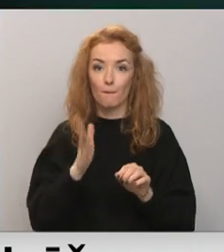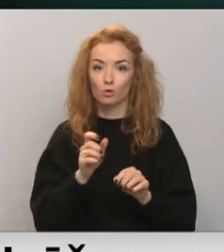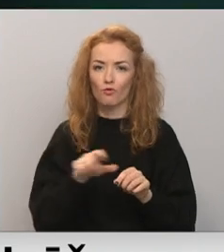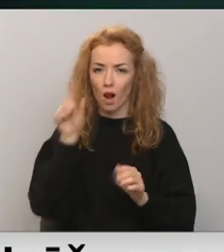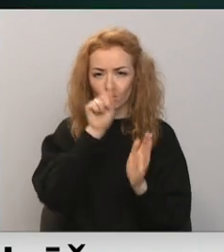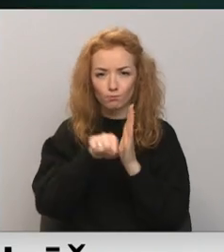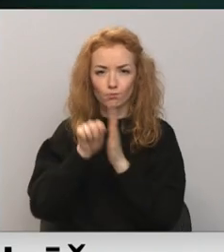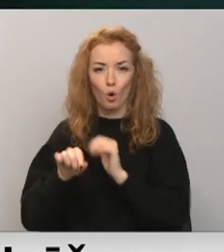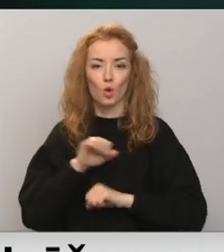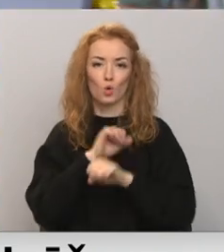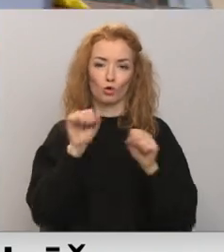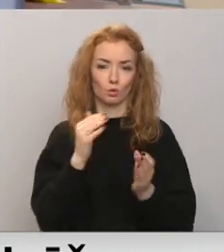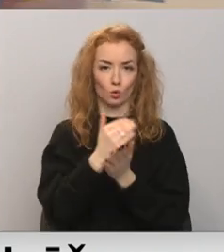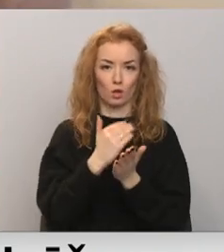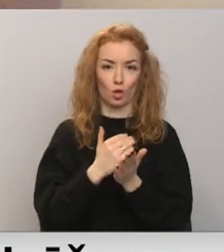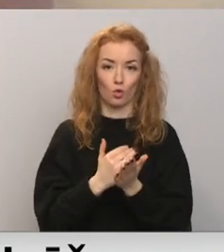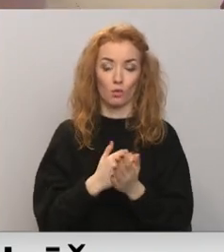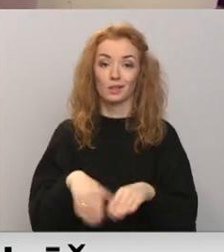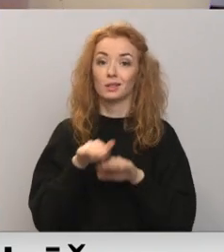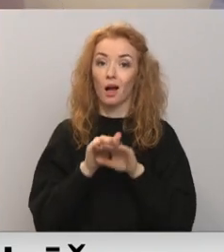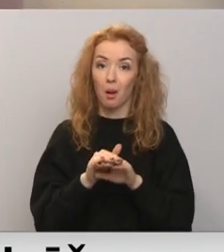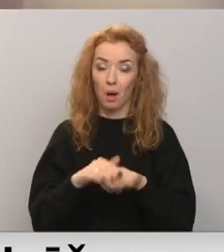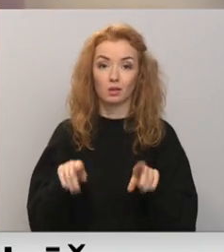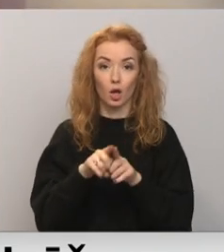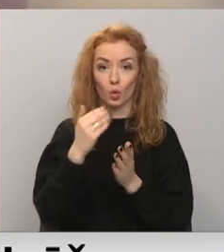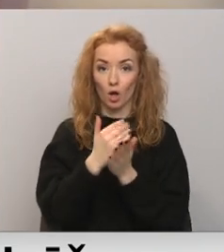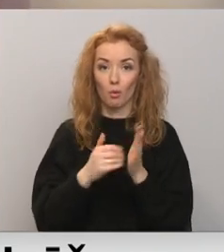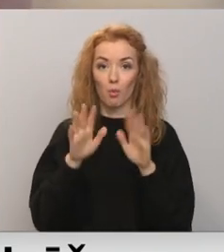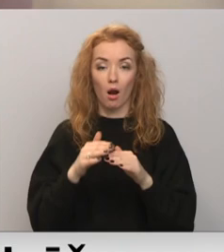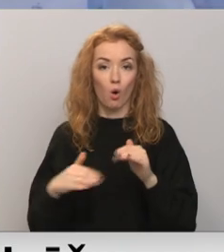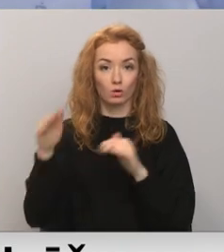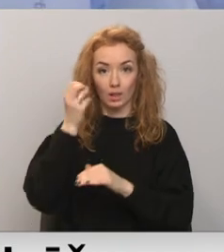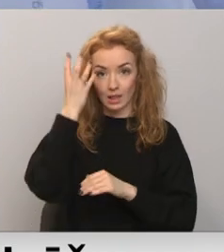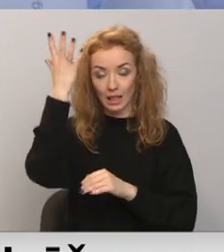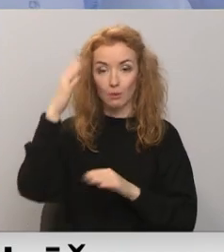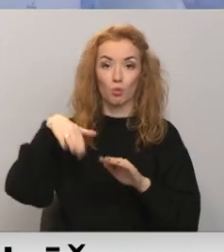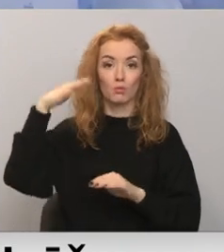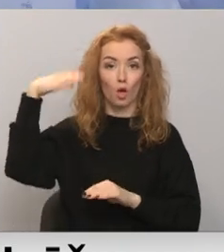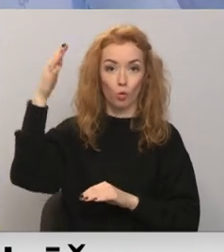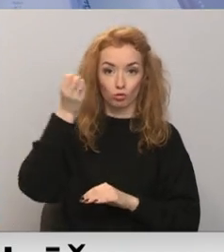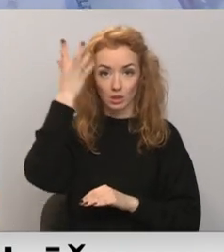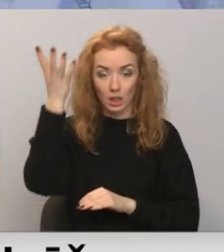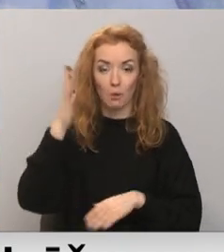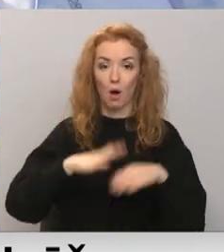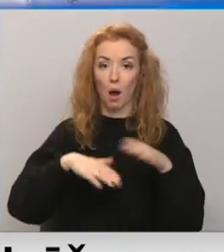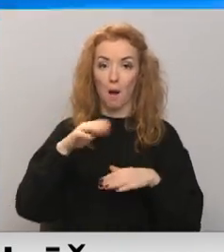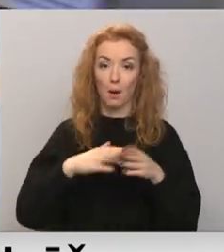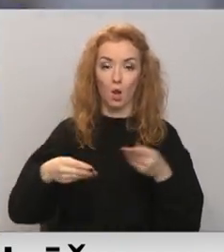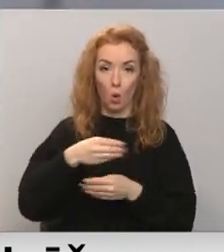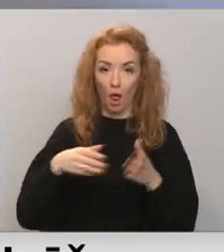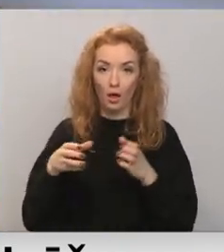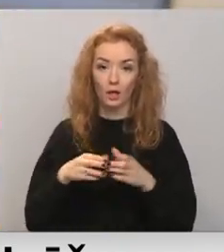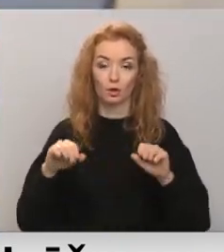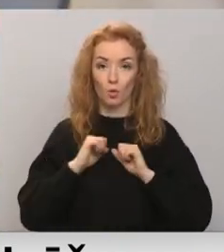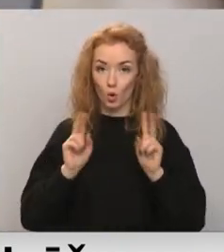jākontrolē drošības prasības. Spēk arī saklabātos prasību ar augstāko izglītību, bija augašo izglītību, amatīru kolektīvu, sporta